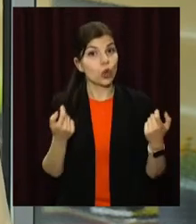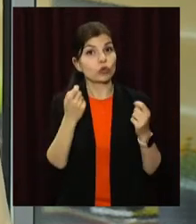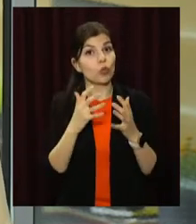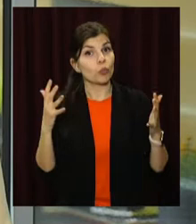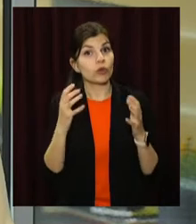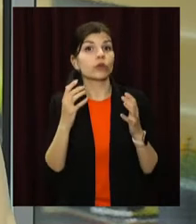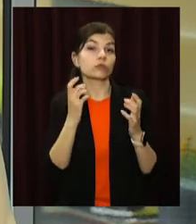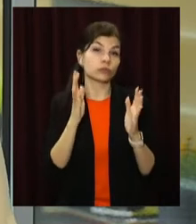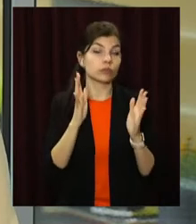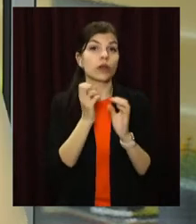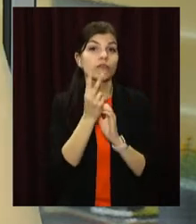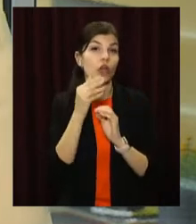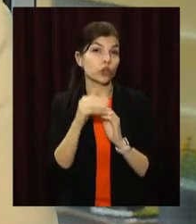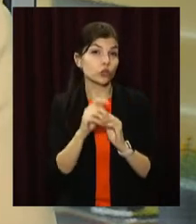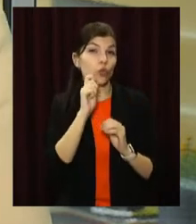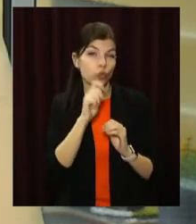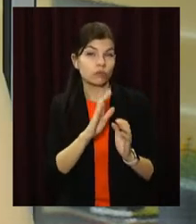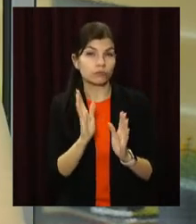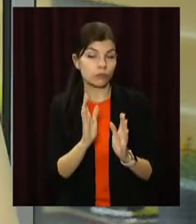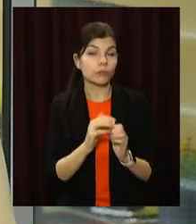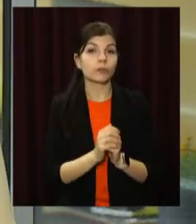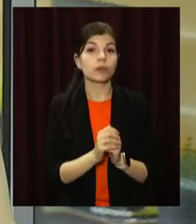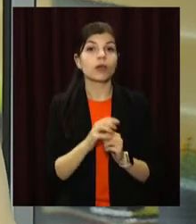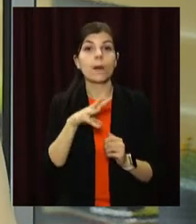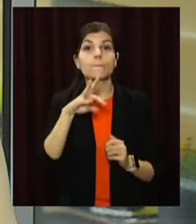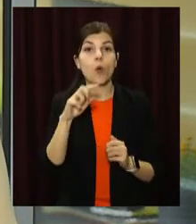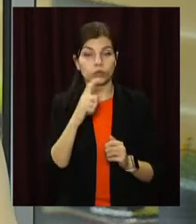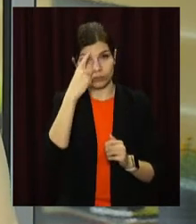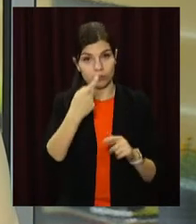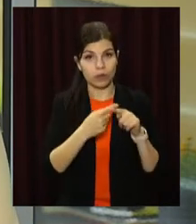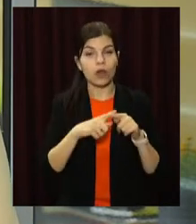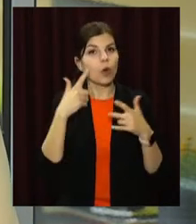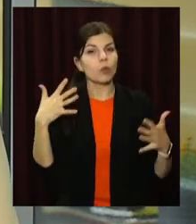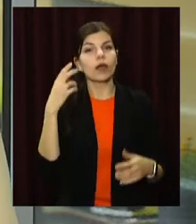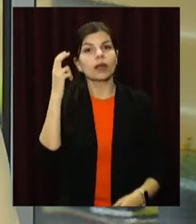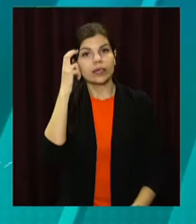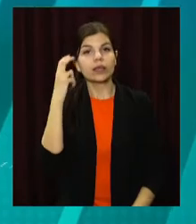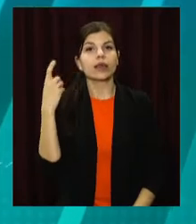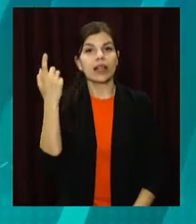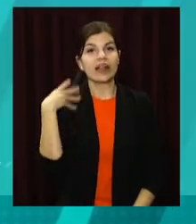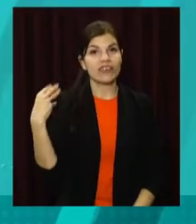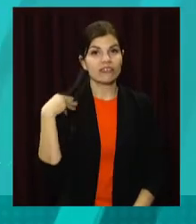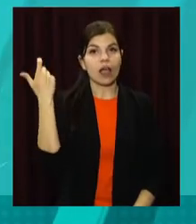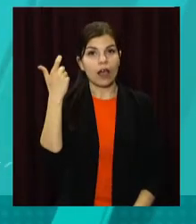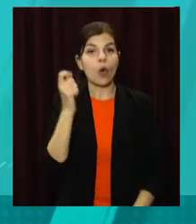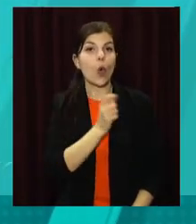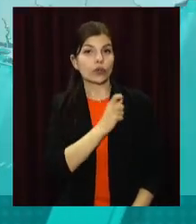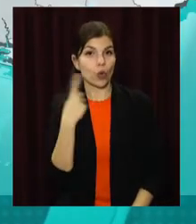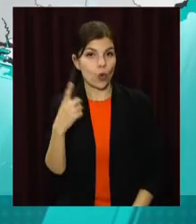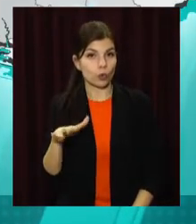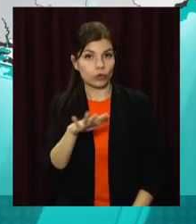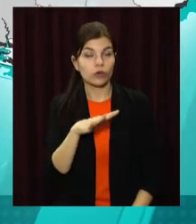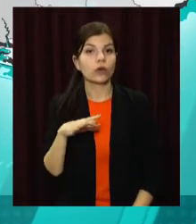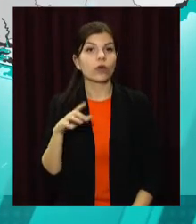повідомляють у МОЗ. Найбільше заражених у столиці – Львівській, Харківській та Одеській областях. Заближче до червоної зони і